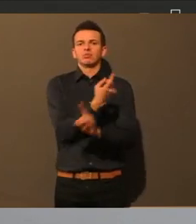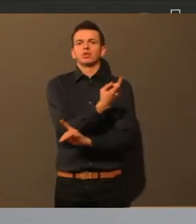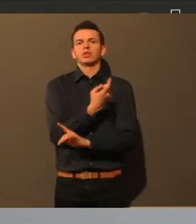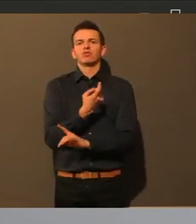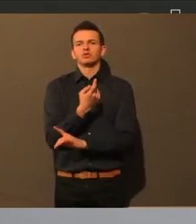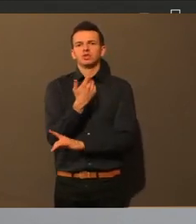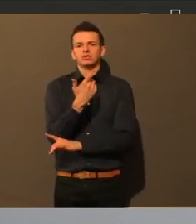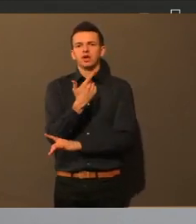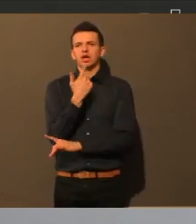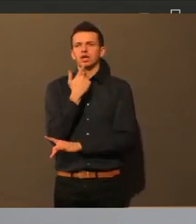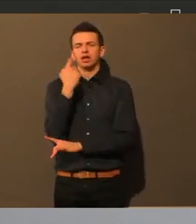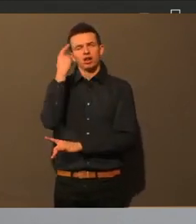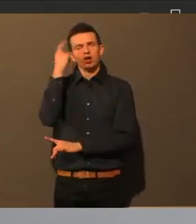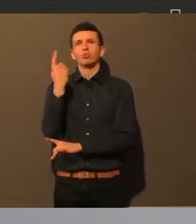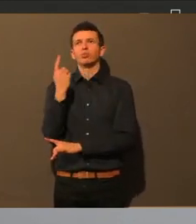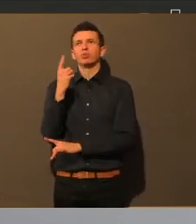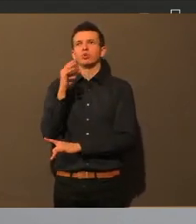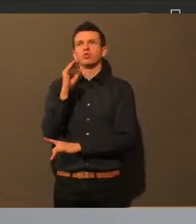Fugger war das, glaube ich.